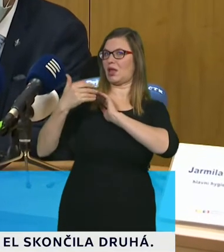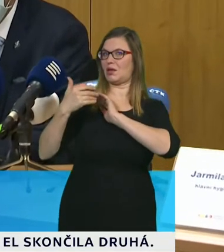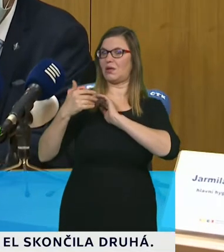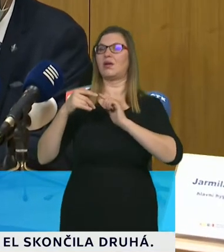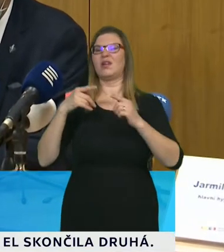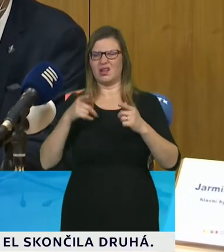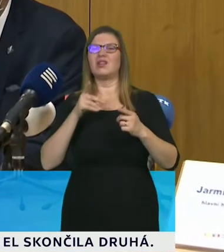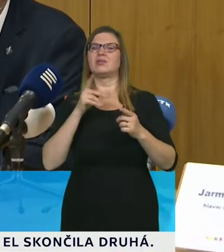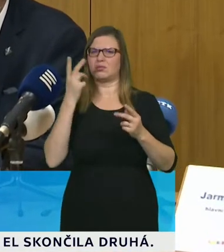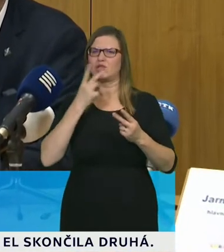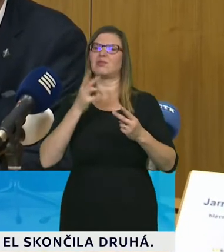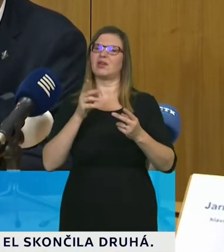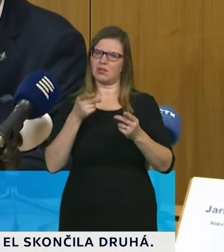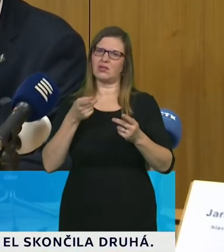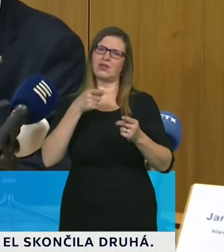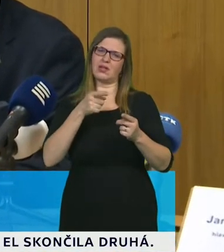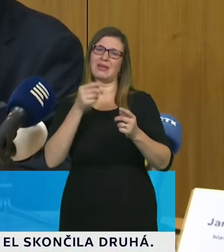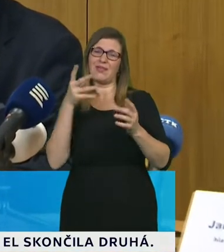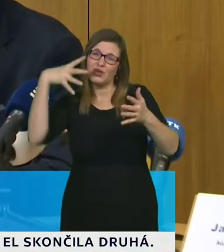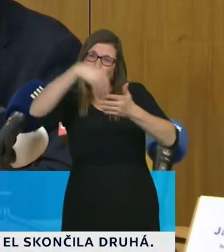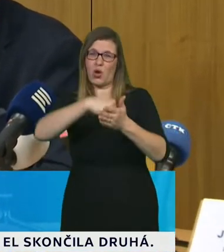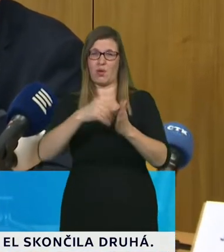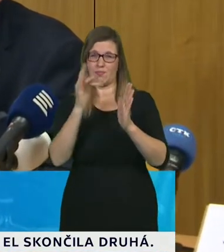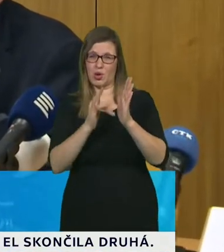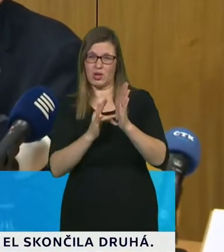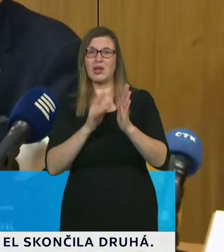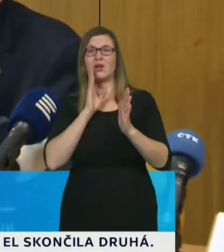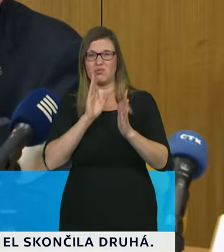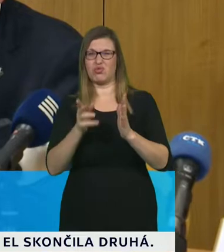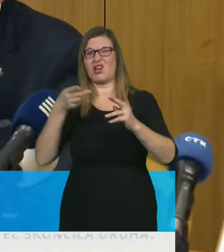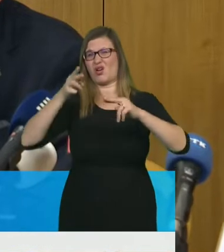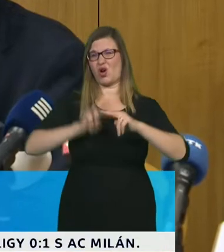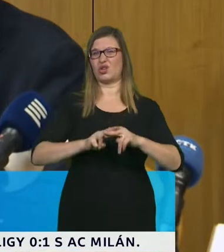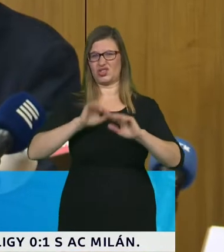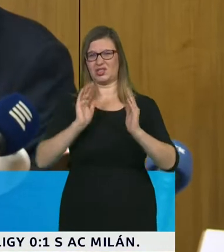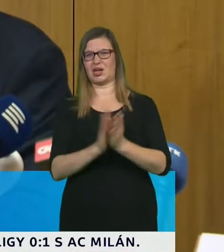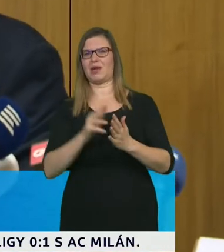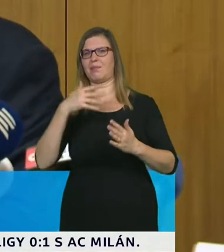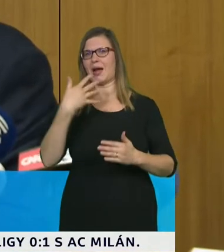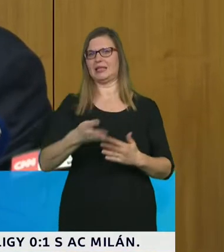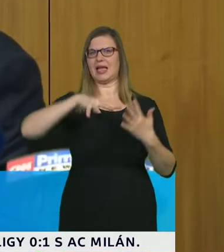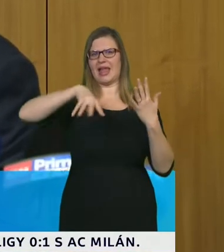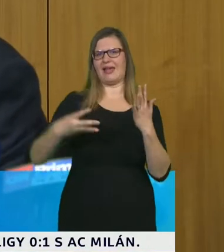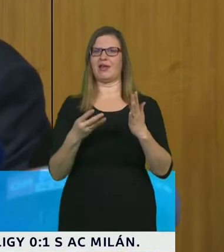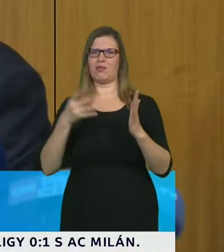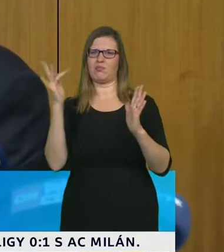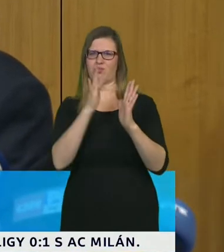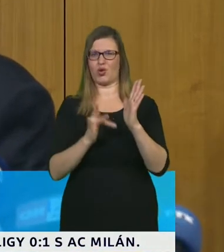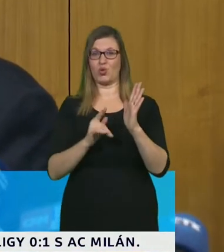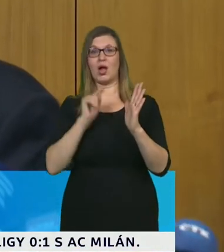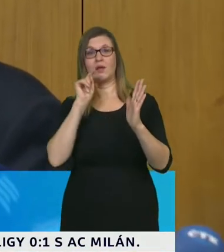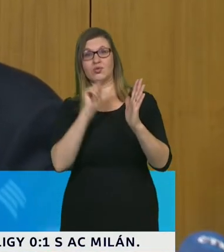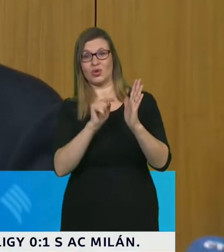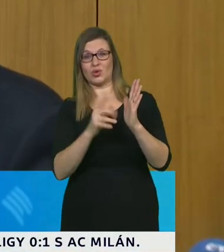hodnotě 59, to znamená i při započítání všech těch testů, které by nám umožňovala ta platná